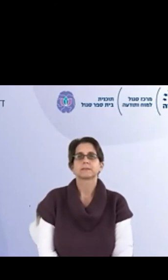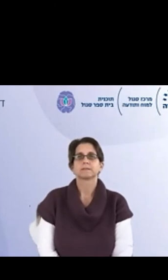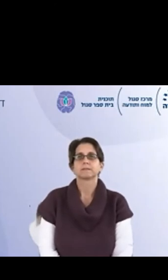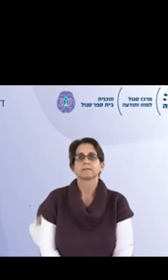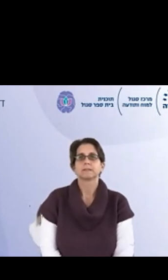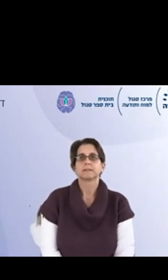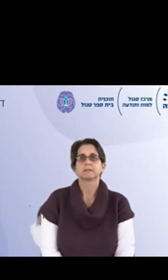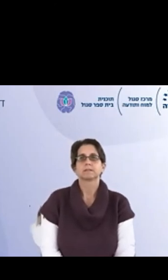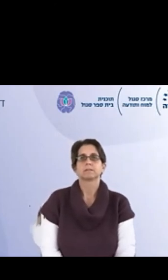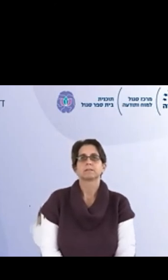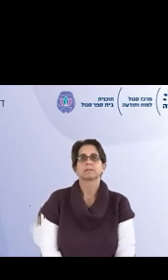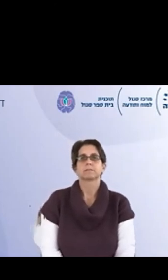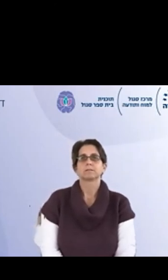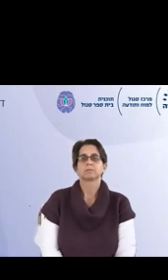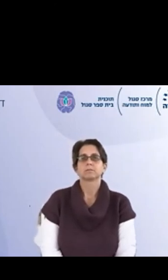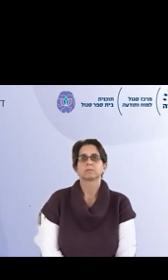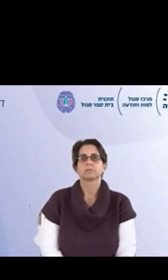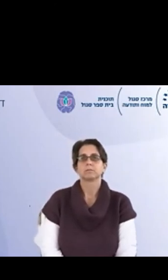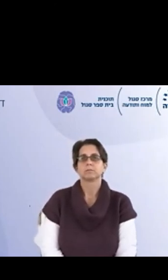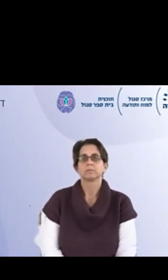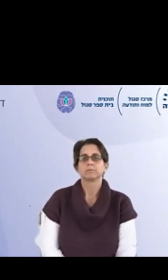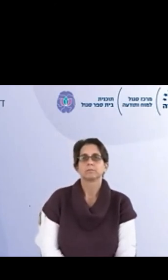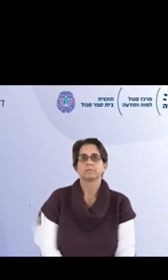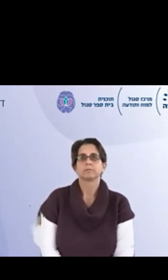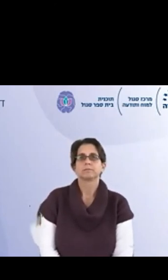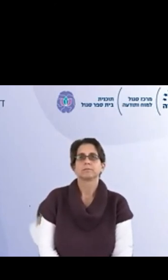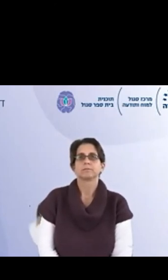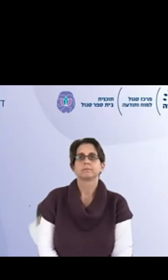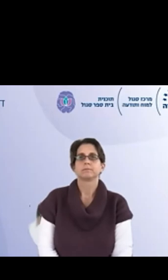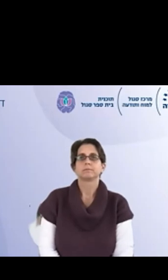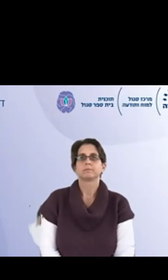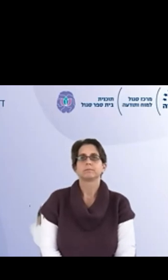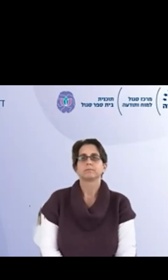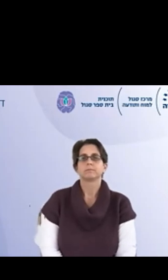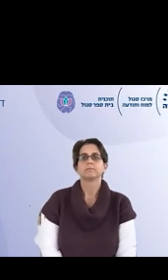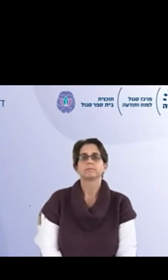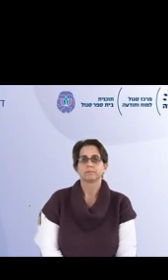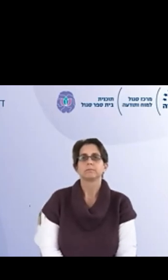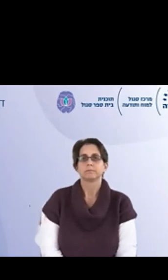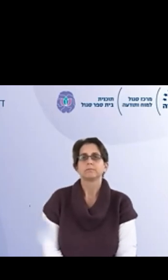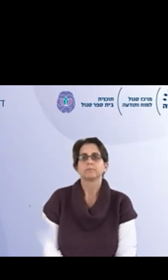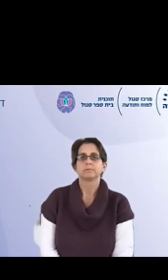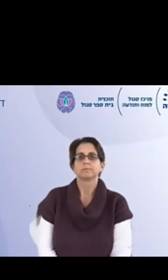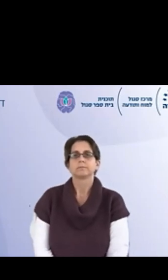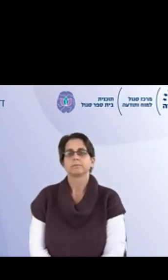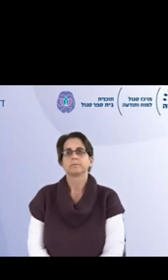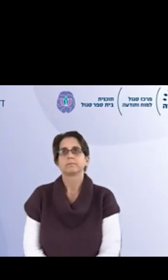אבל זה נלמד ונכנס לאיזושהי מגירה. ומה שקרה כאן, היה לנו מאוד מאוד חשוב בצוות הניהול,